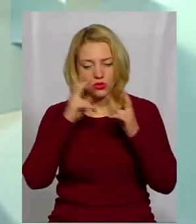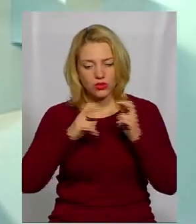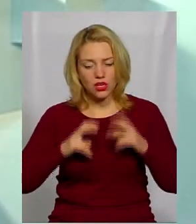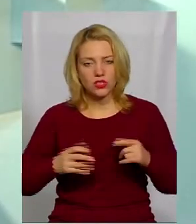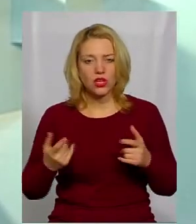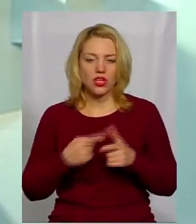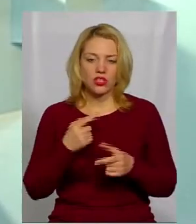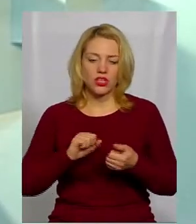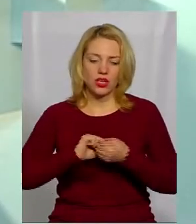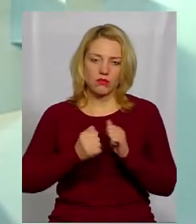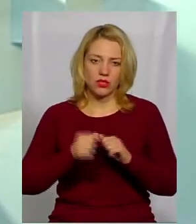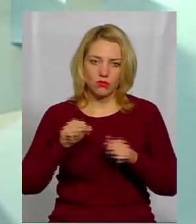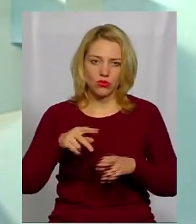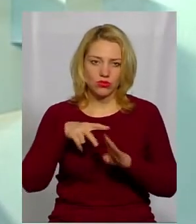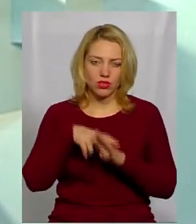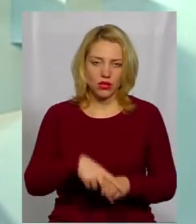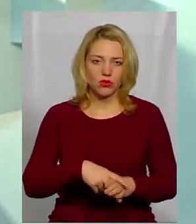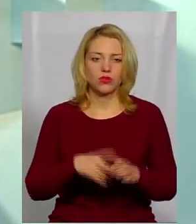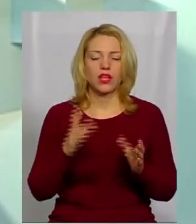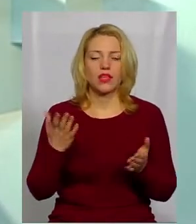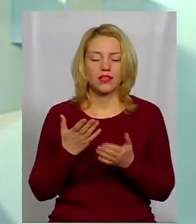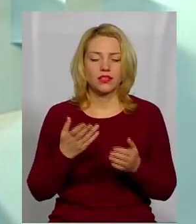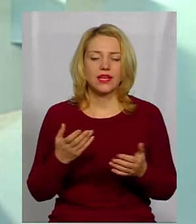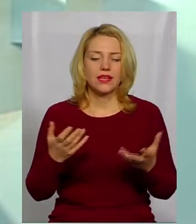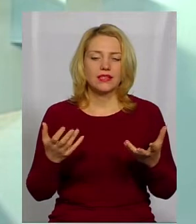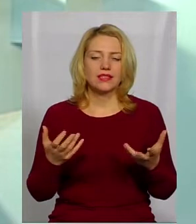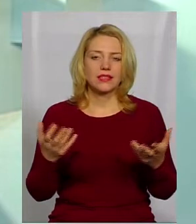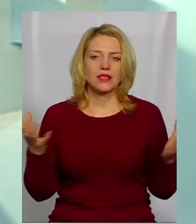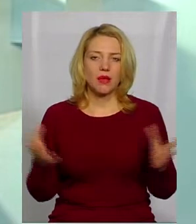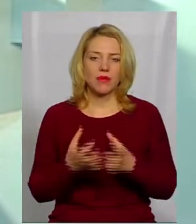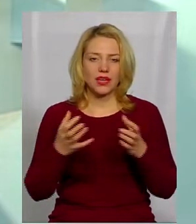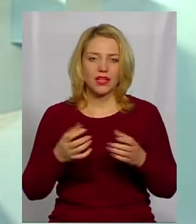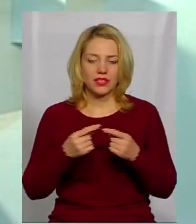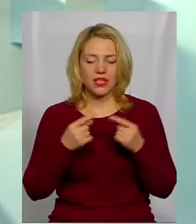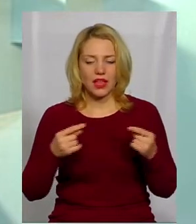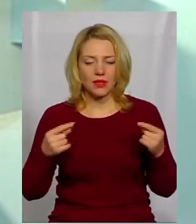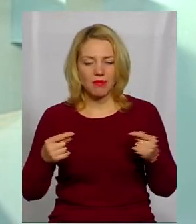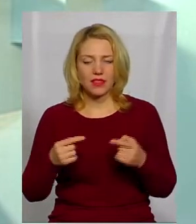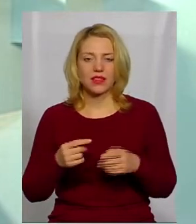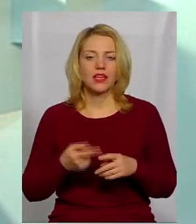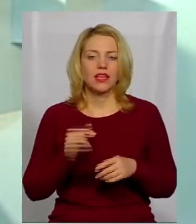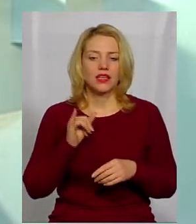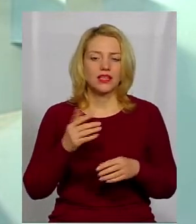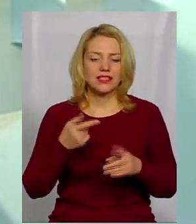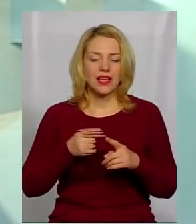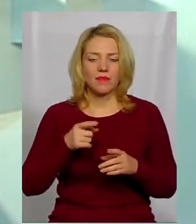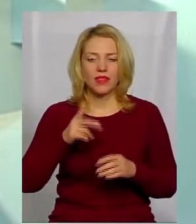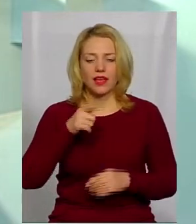тримати ще нагрузки, які там збереглися, елементи несучі. І це і геологи, які робили